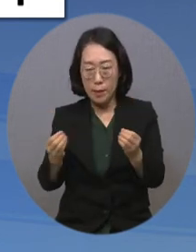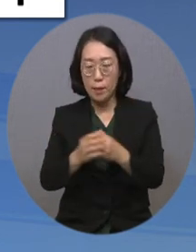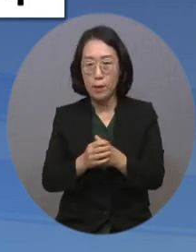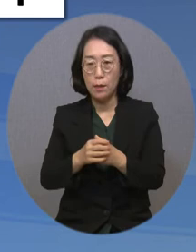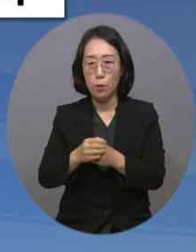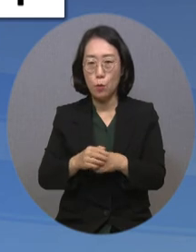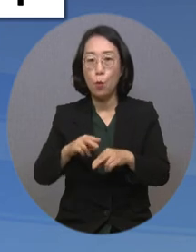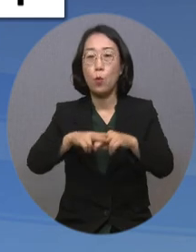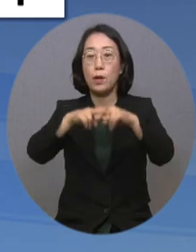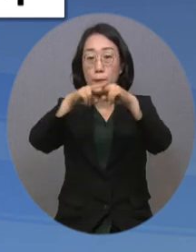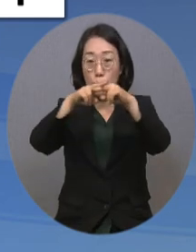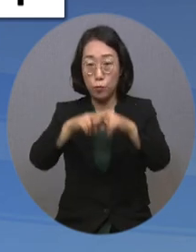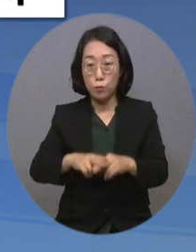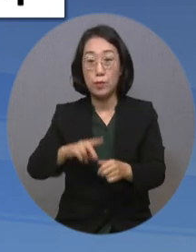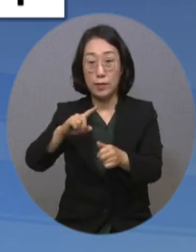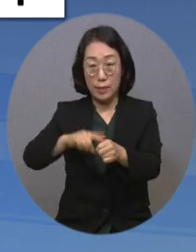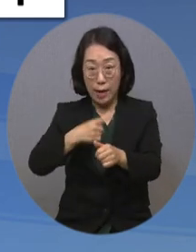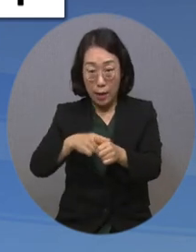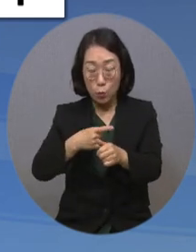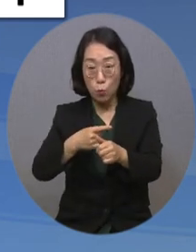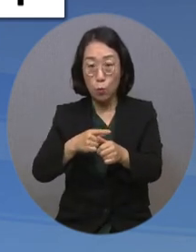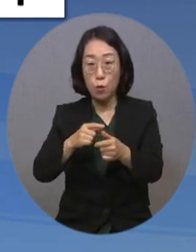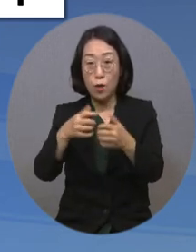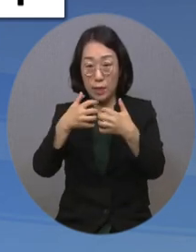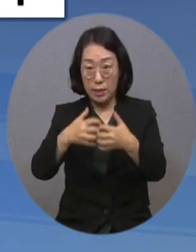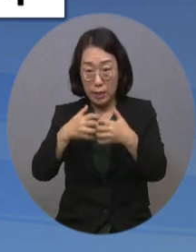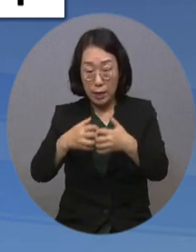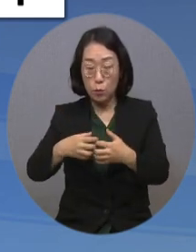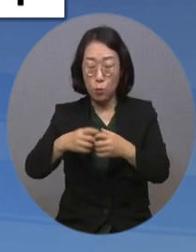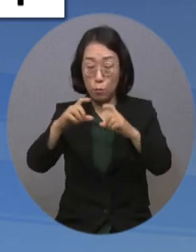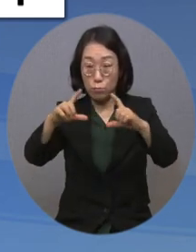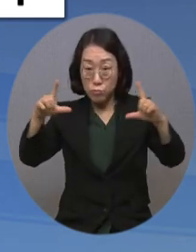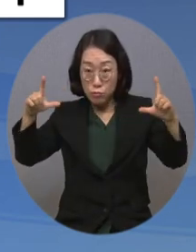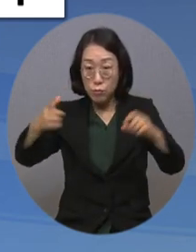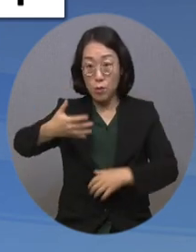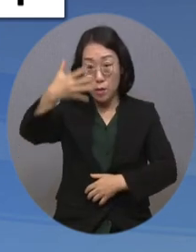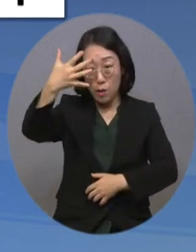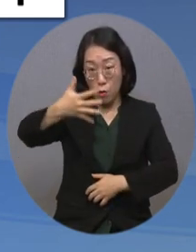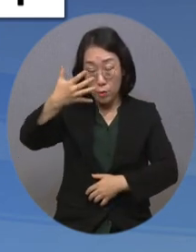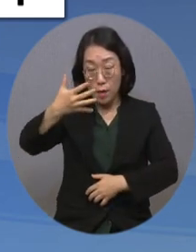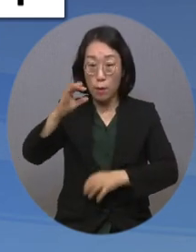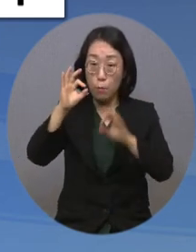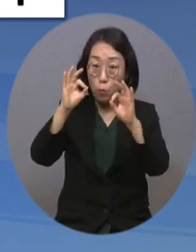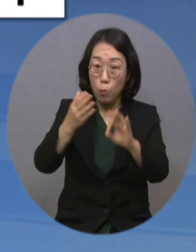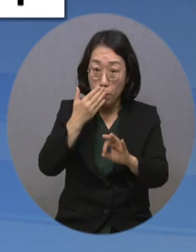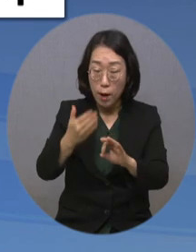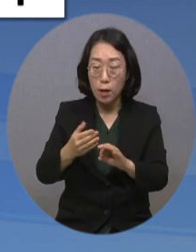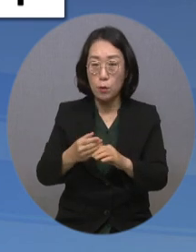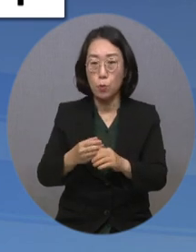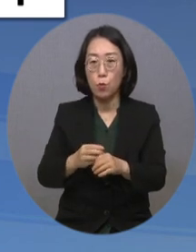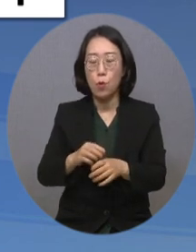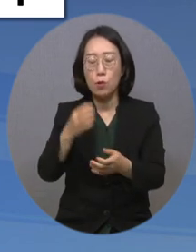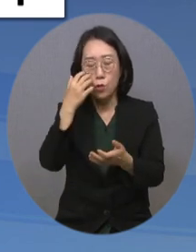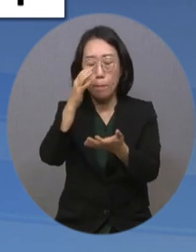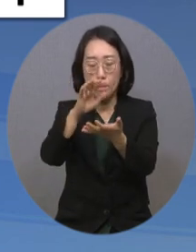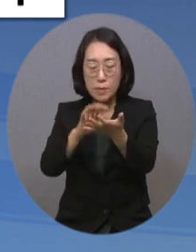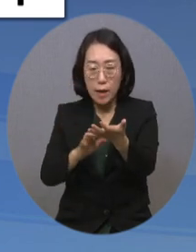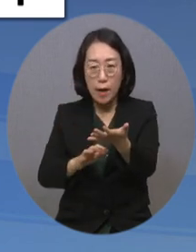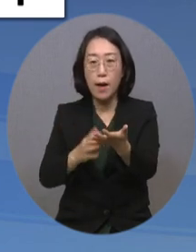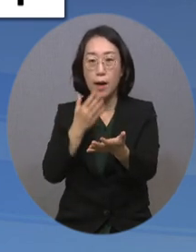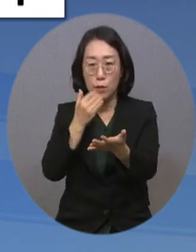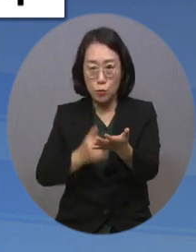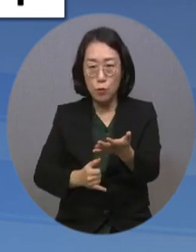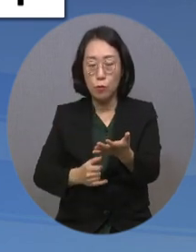리프트, 높낮이 조정 가능 진료대, 영상 확대 비디오, 대화용 장치, 점자 프린트, 성인 기저귀